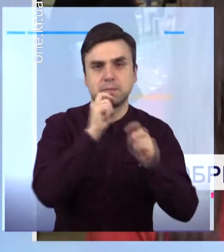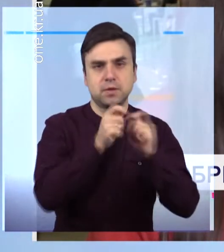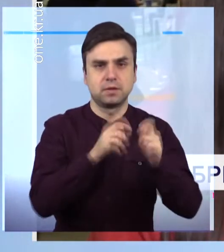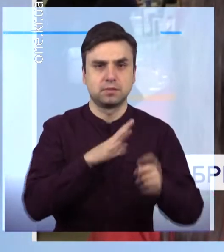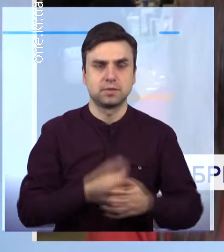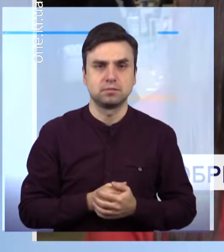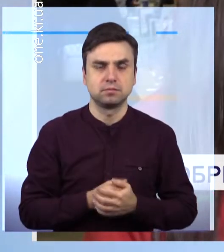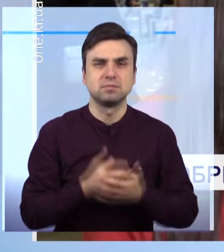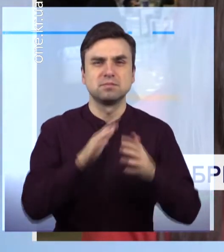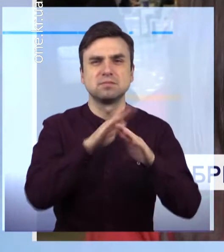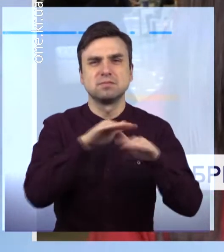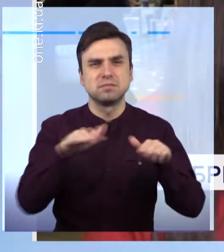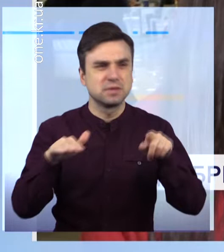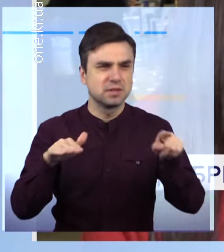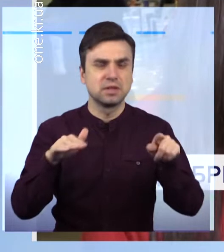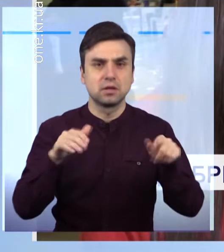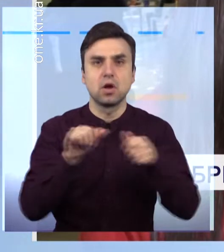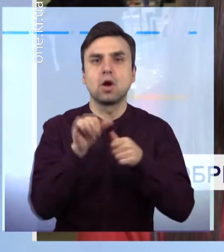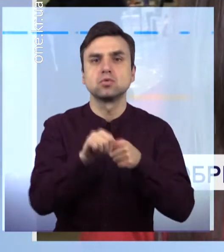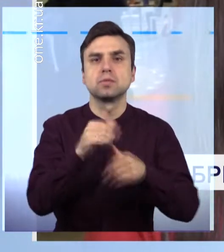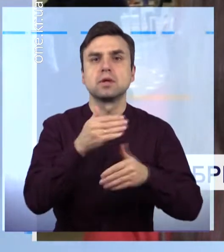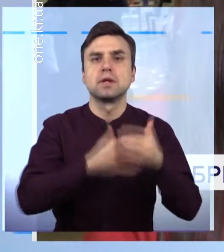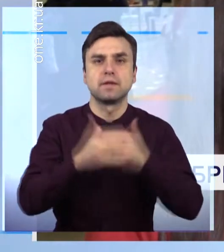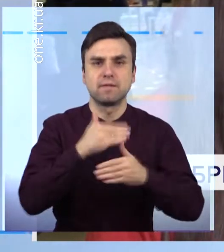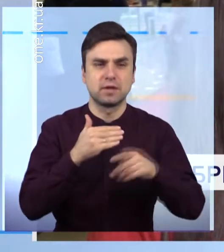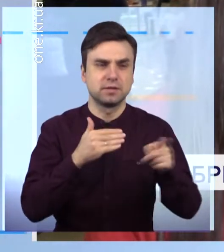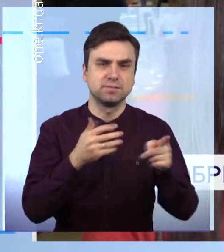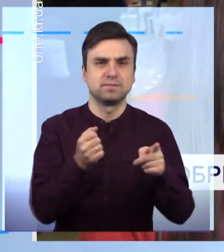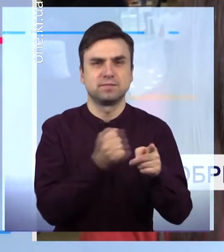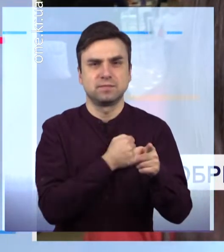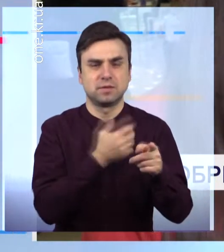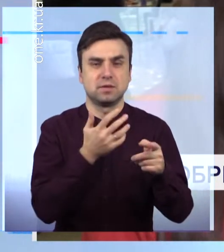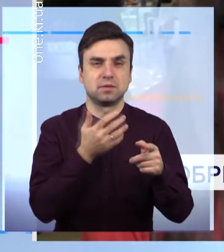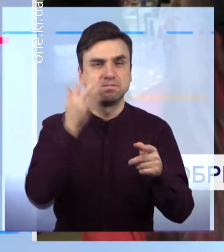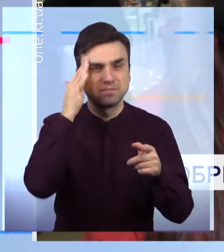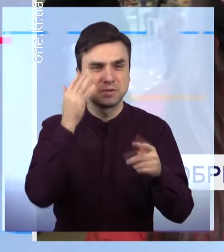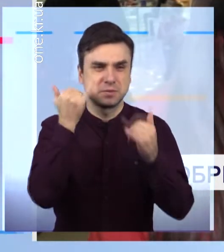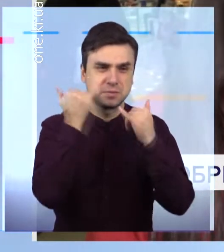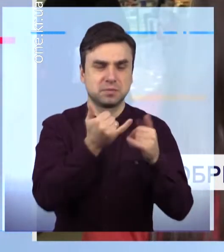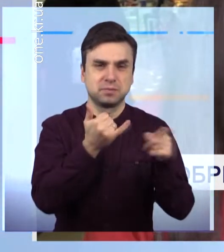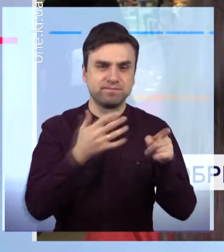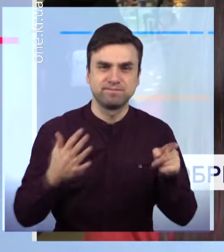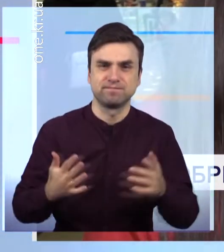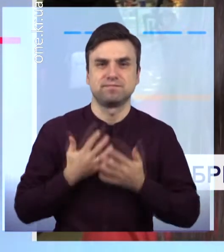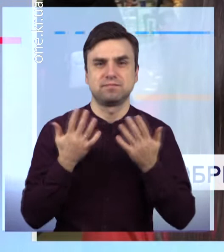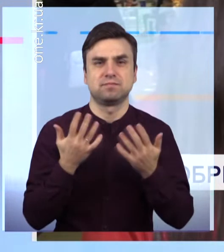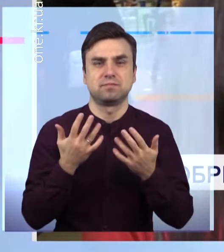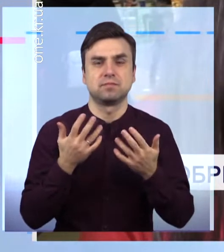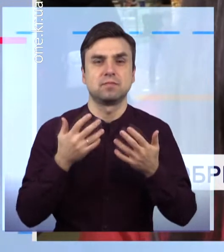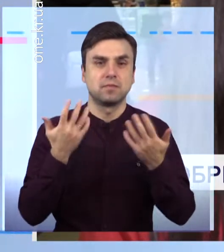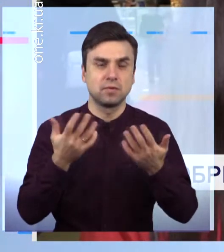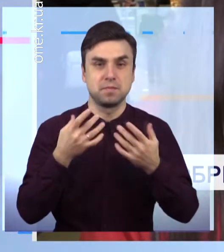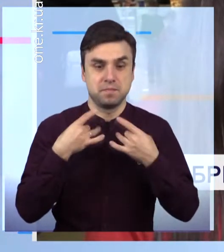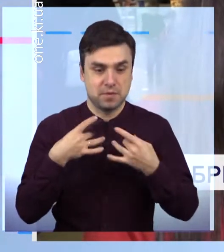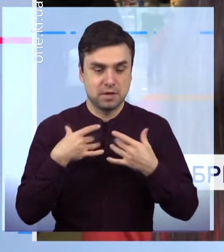особливі діти Дуже хочеться зробити їм просто приємно Поздравити з цим